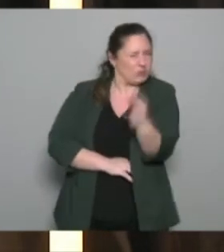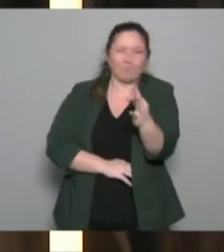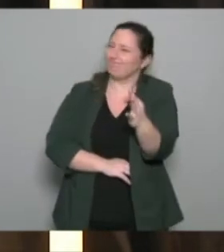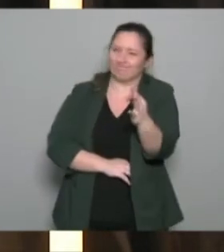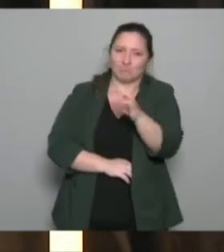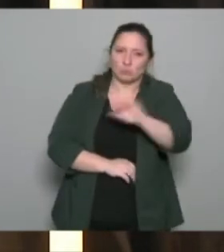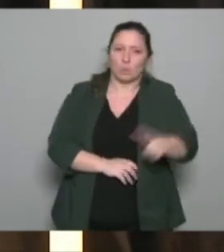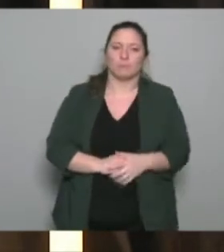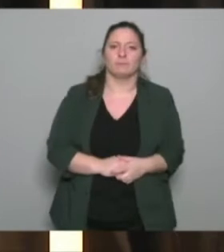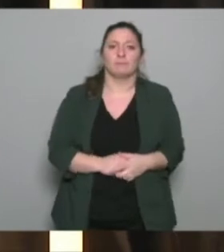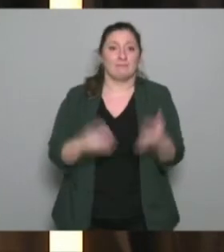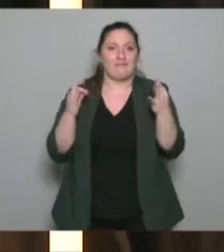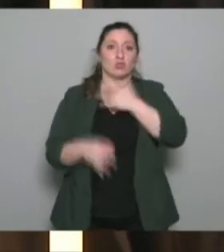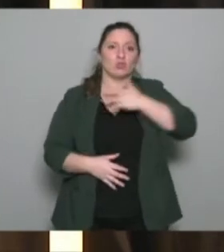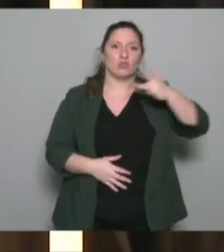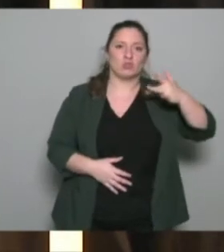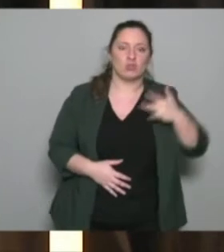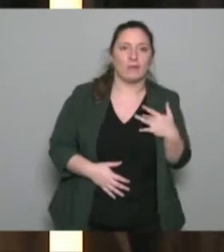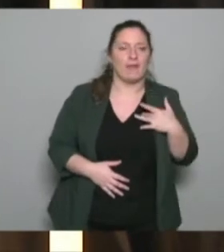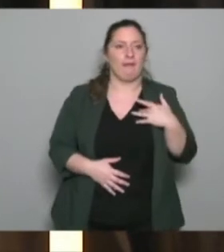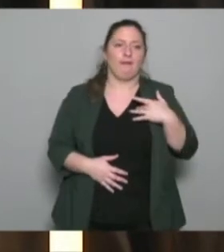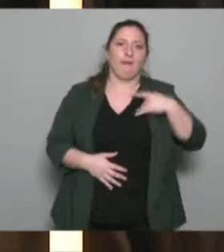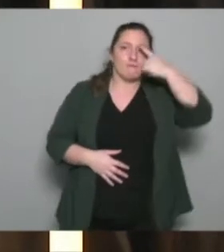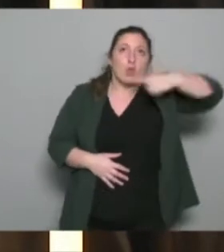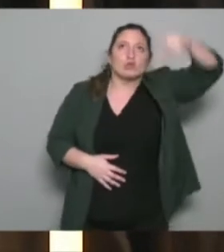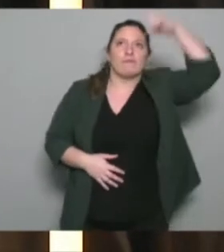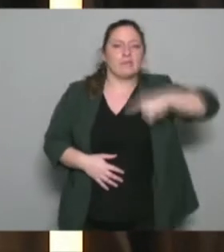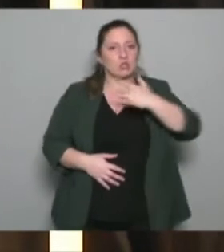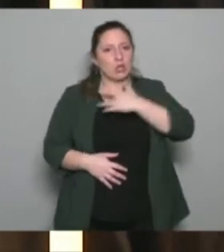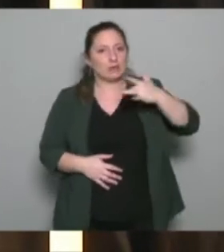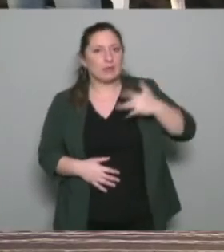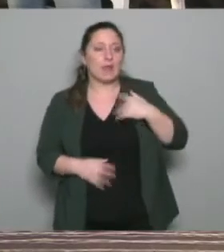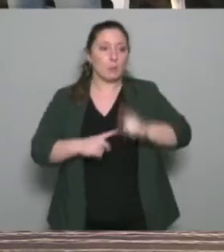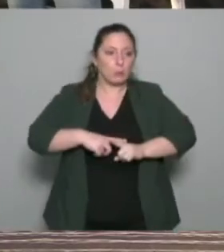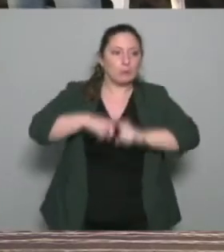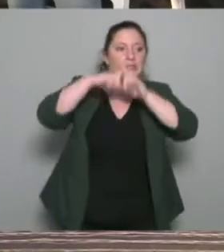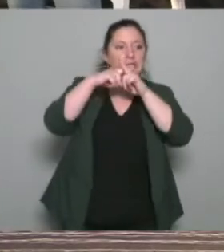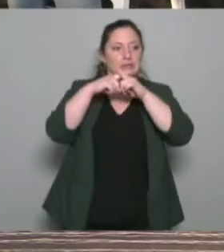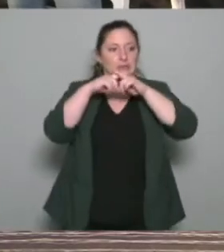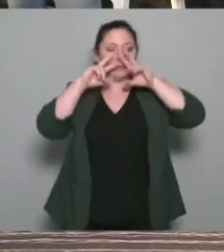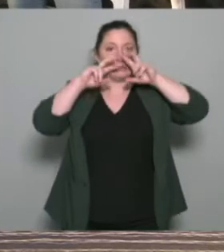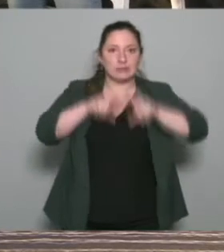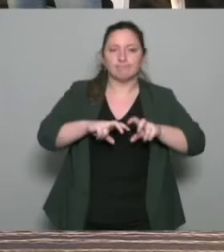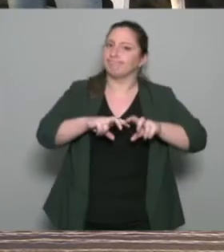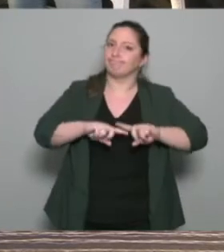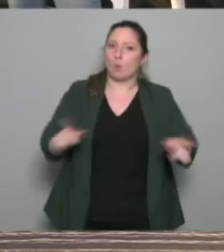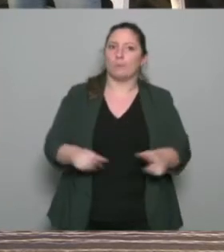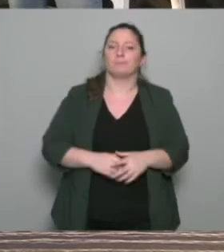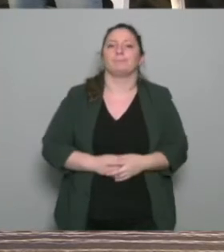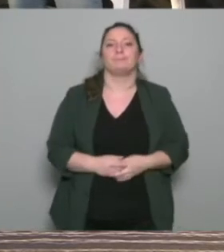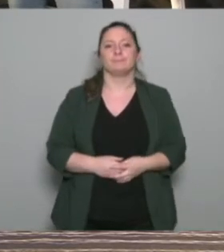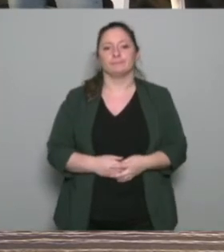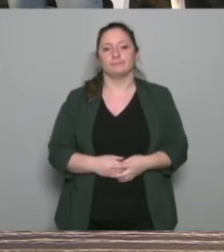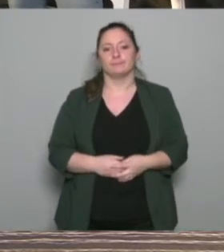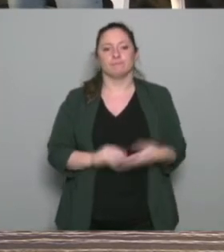abordée depuis deux jours, c'est-à-dire la santé holistique. Donc je vais laisser peut-être la parole, parce que les questions arriveront après. Je vais laisser la